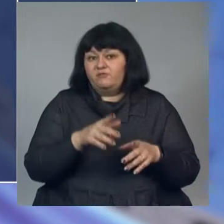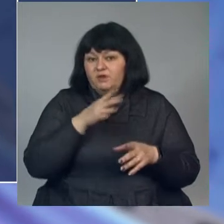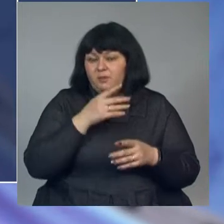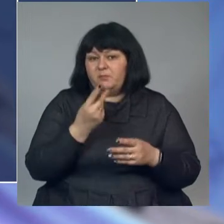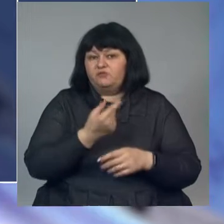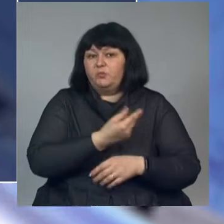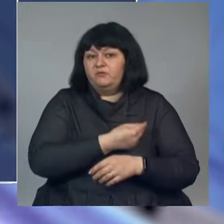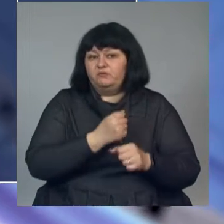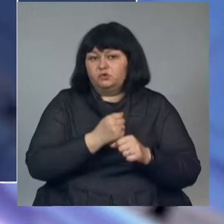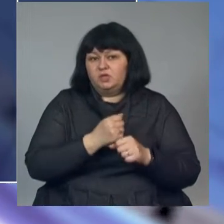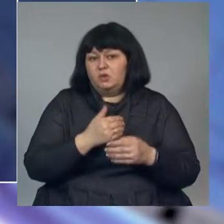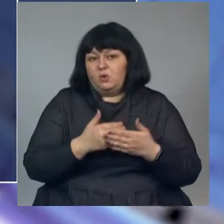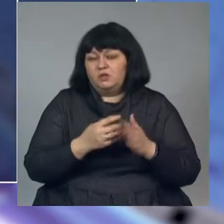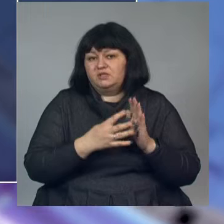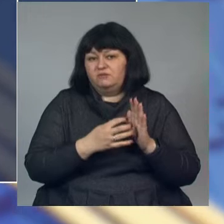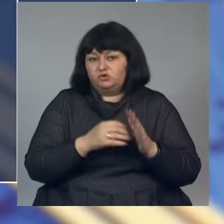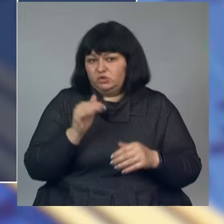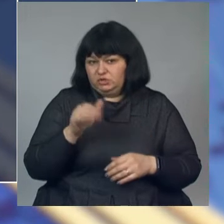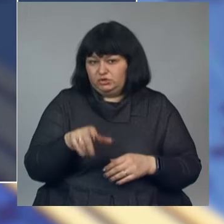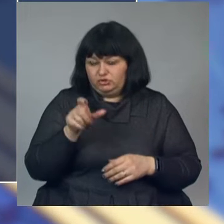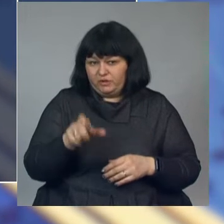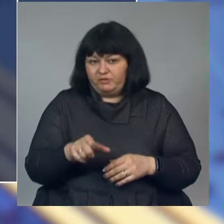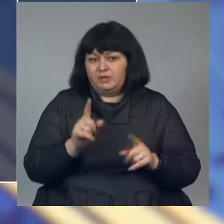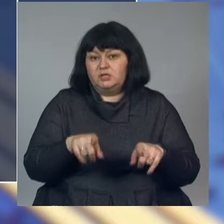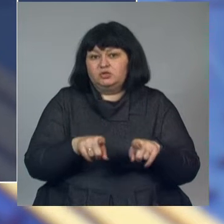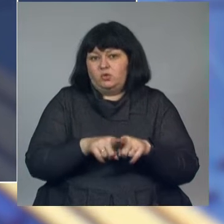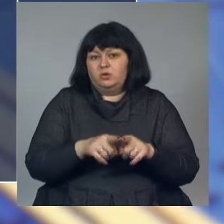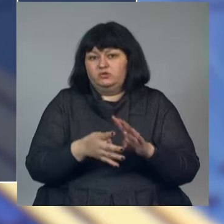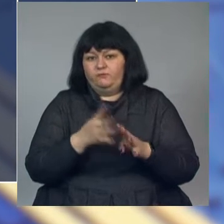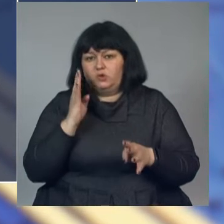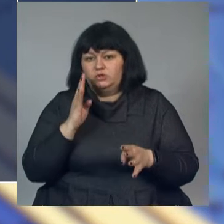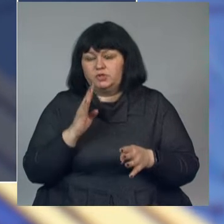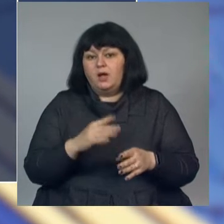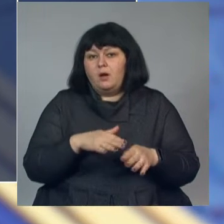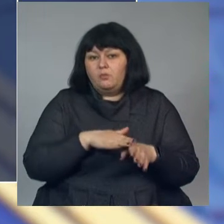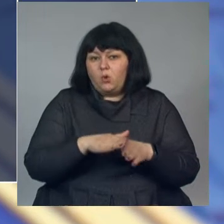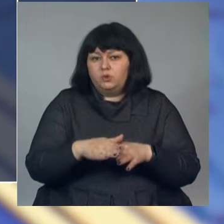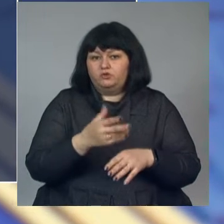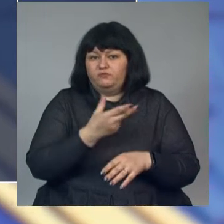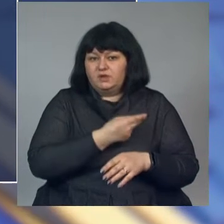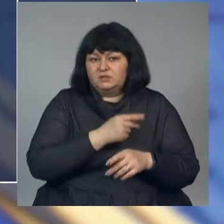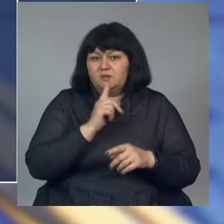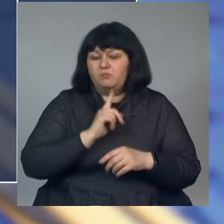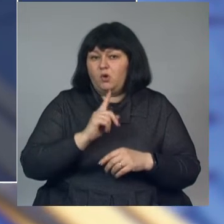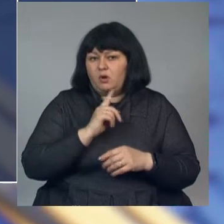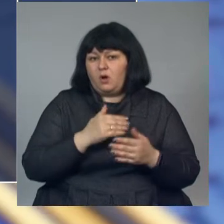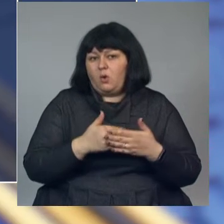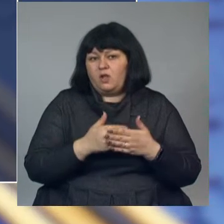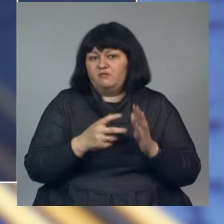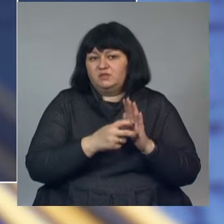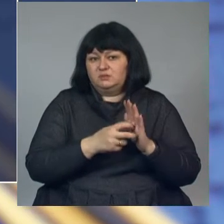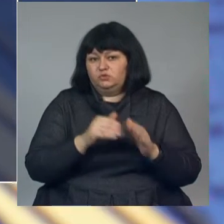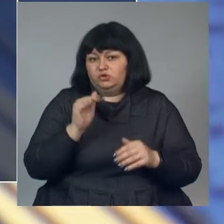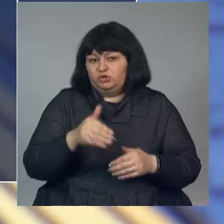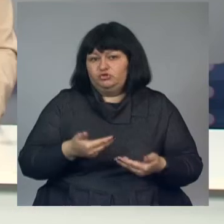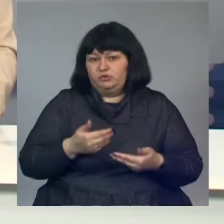первую прививку сделали почти 900 тысяч человек. И столько же в очереди. Полностью вакцинировано пока только около 800 тысяч